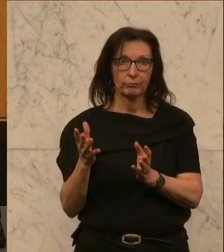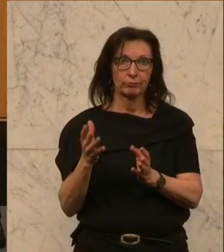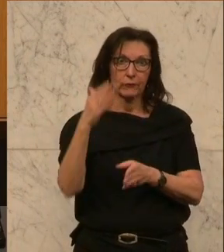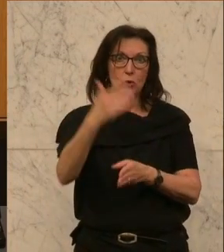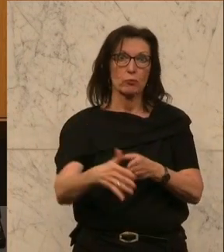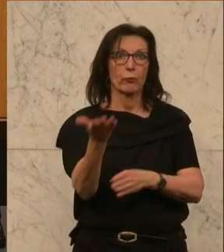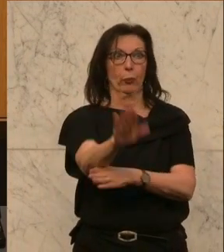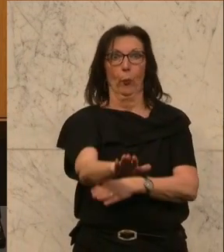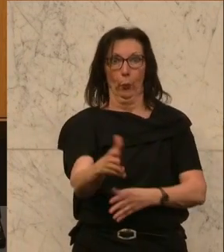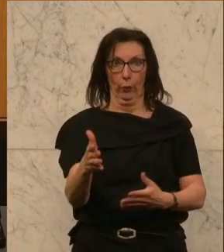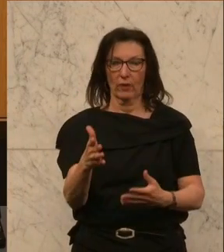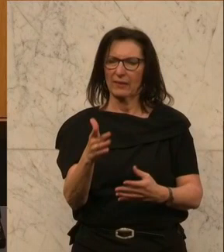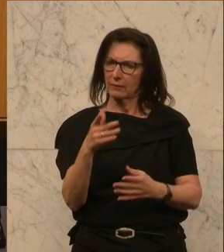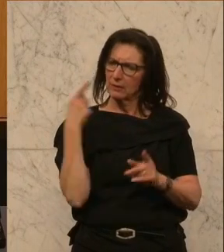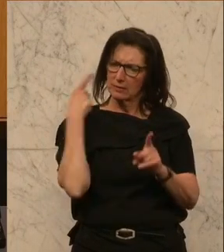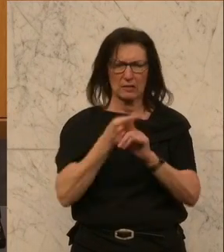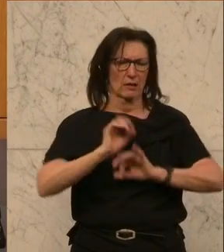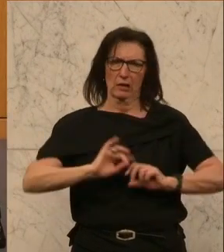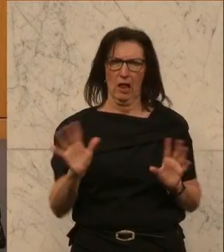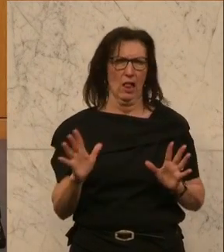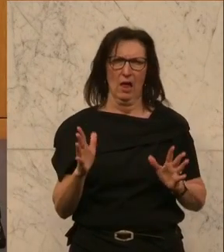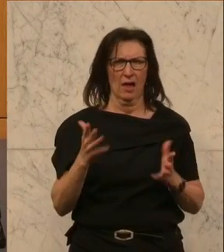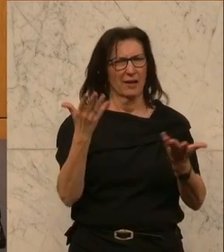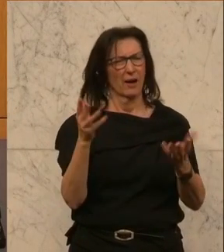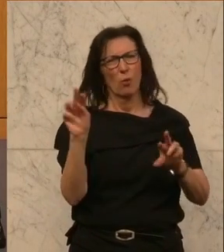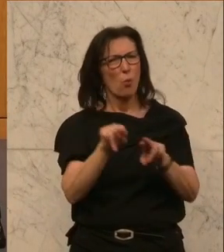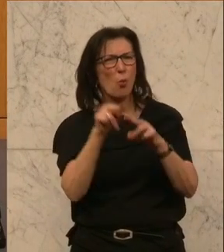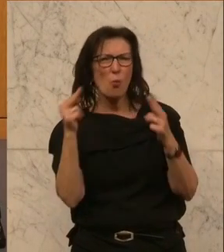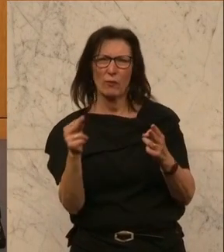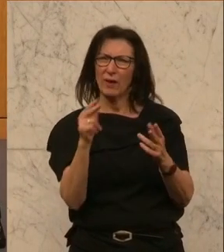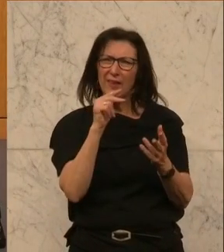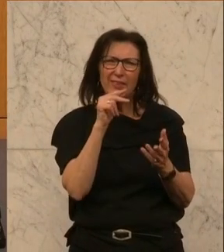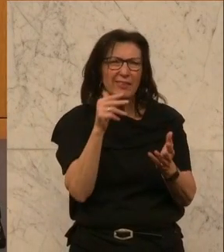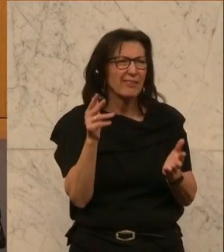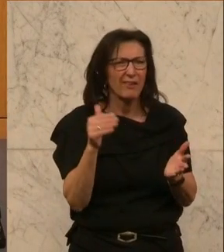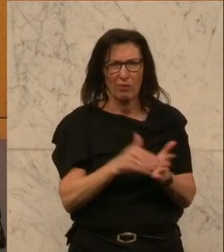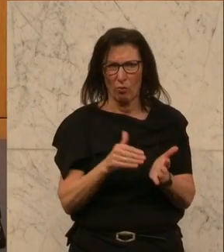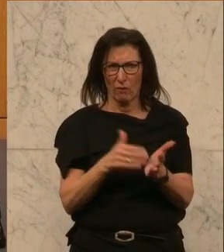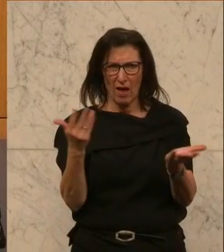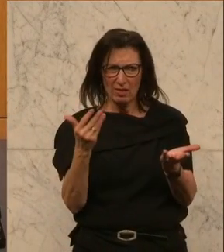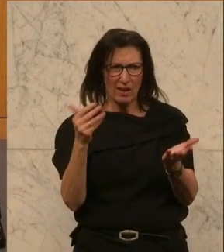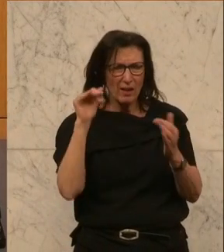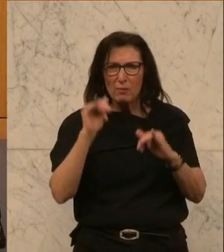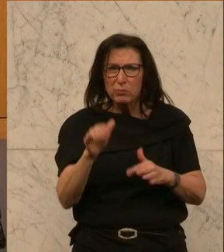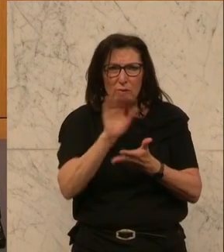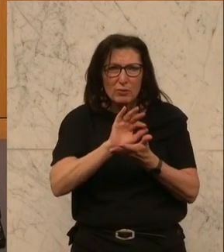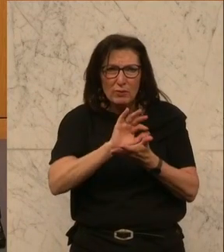Ziel ist daher klar. Wir müssen solche unnötigen Unfälle verhindern und dadurch Leben retten.